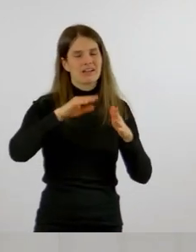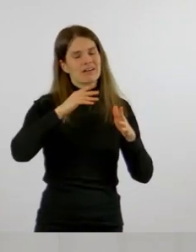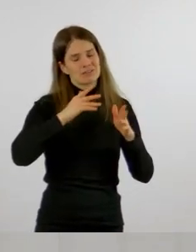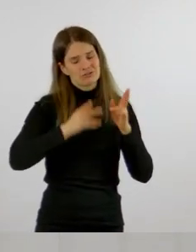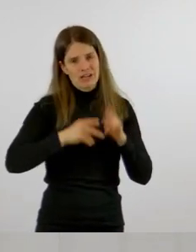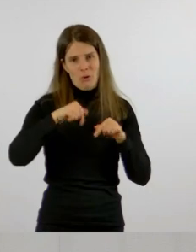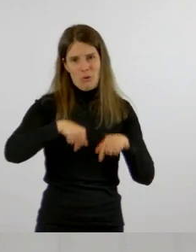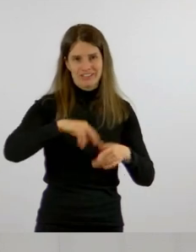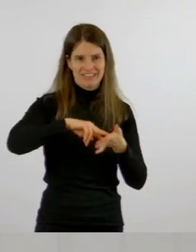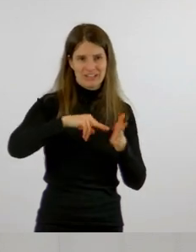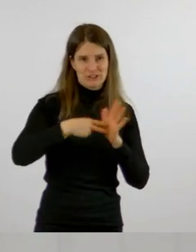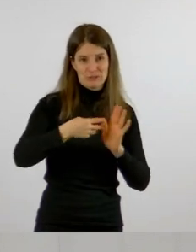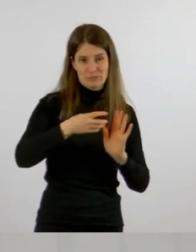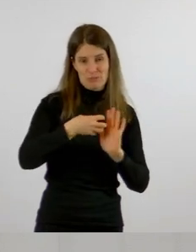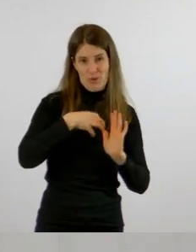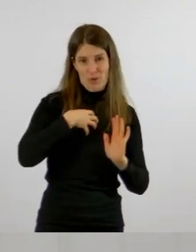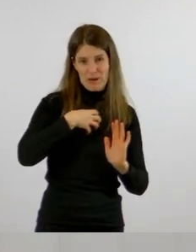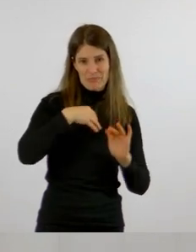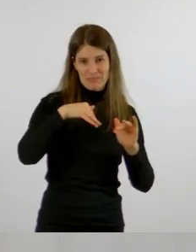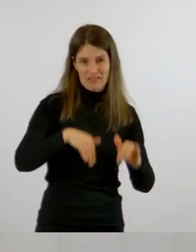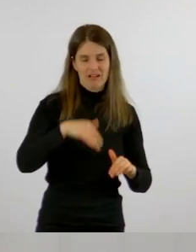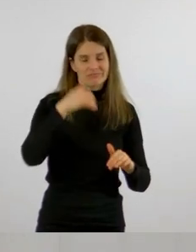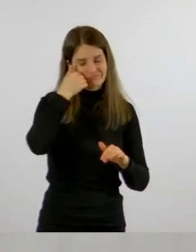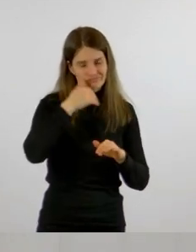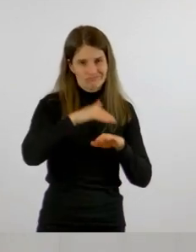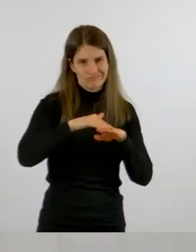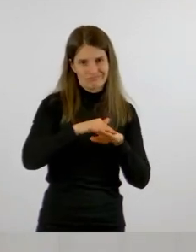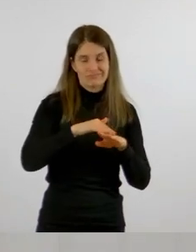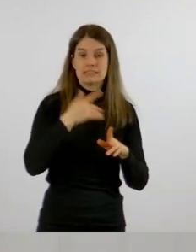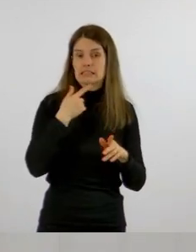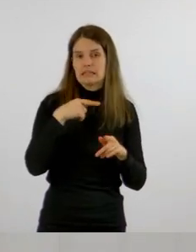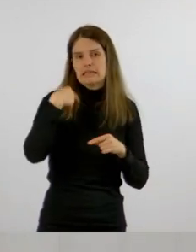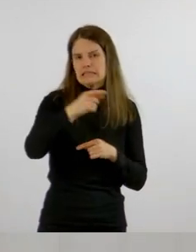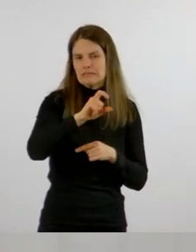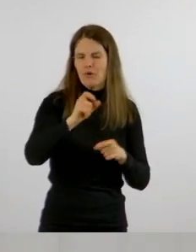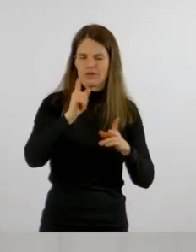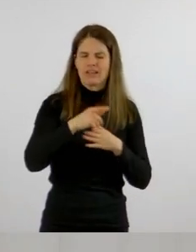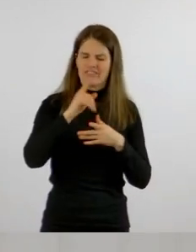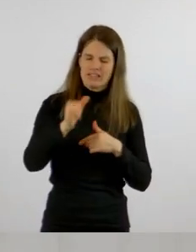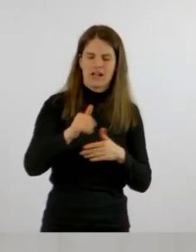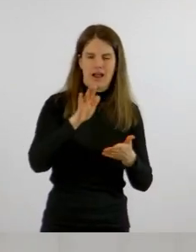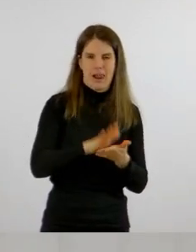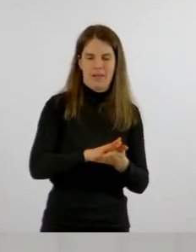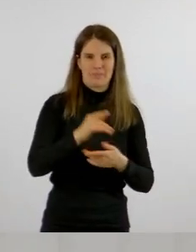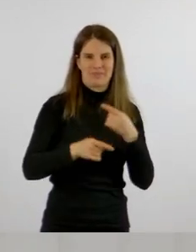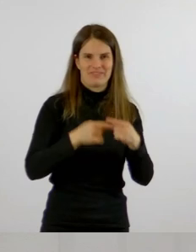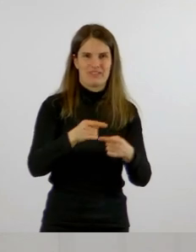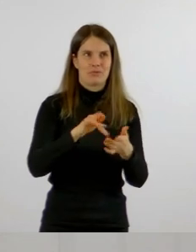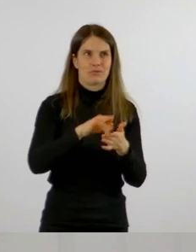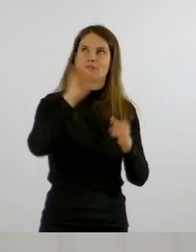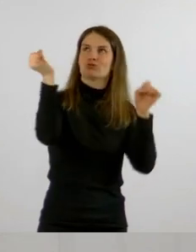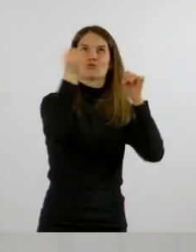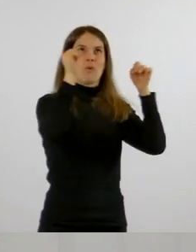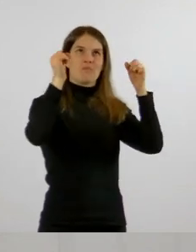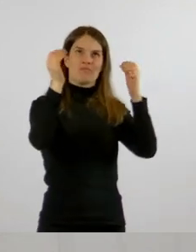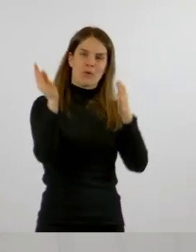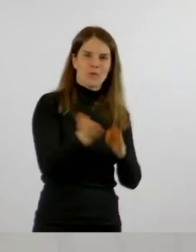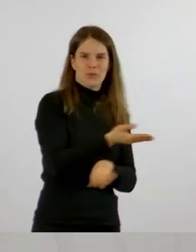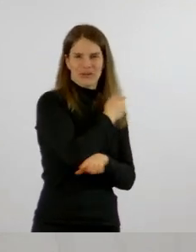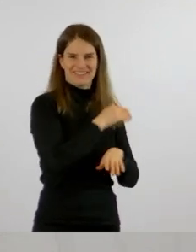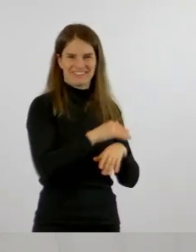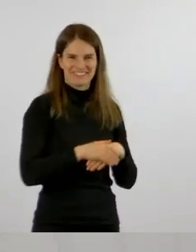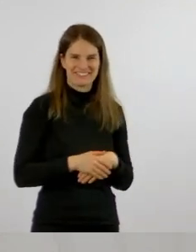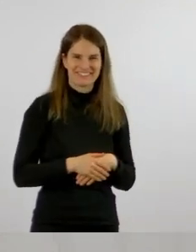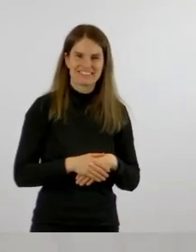Nachsicht. Wir werden sehen, dass das in der nächsten Woche dann behoben ist. Das funktioniert bestimmt, weil dann der Sturm über uns hinweggezogen ist.